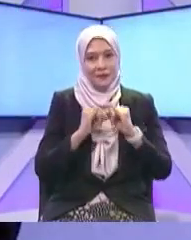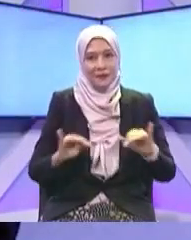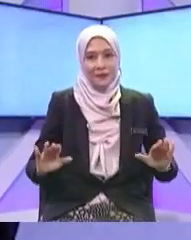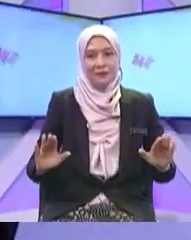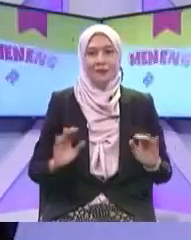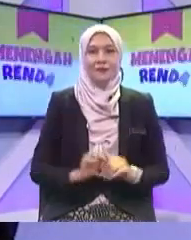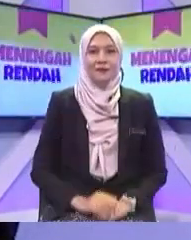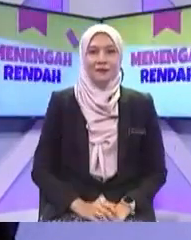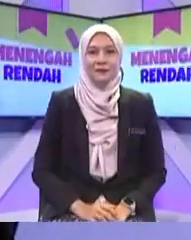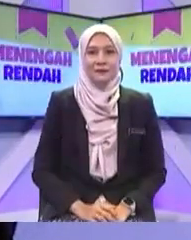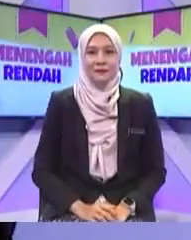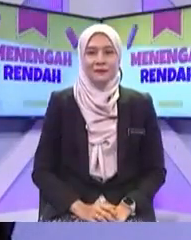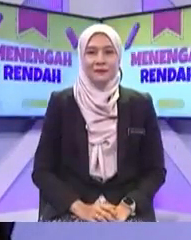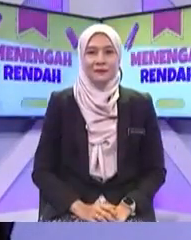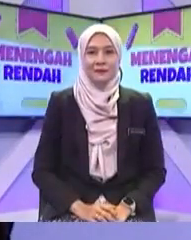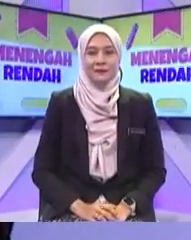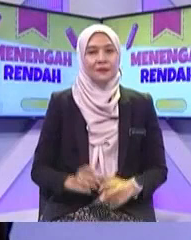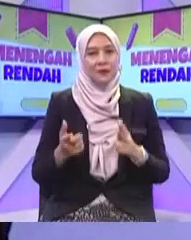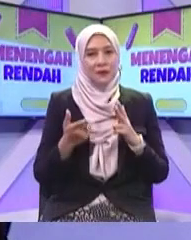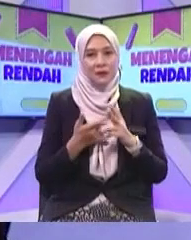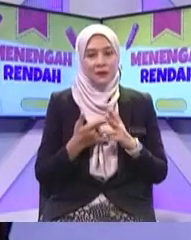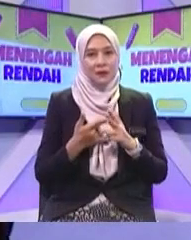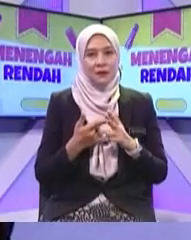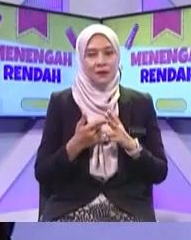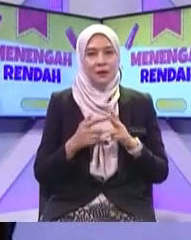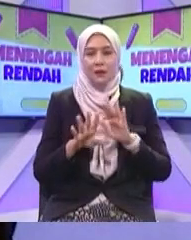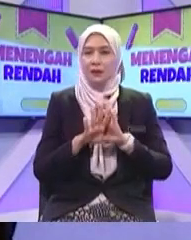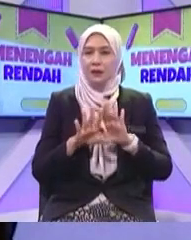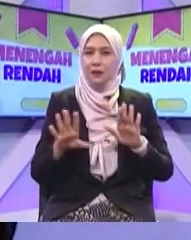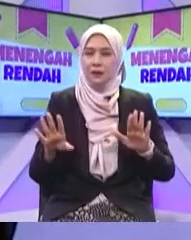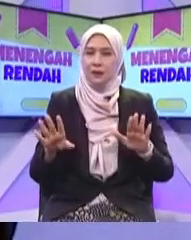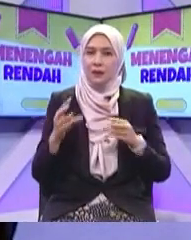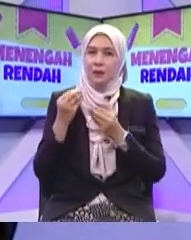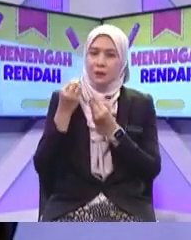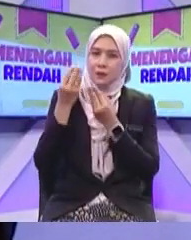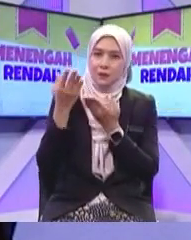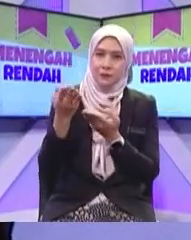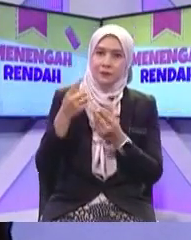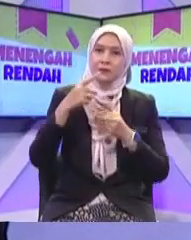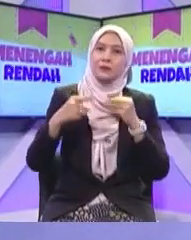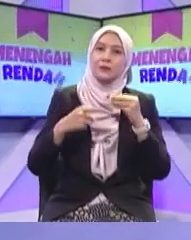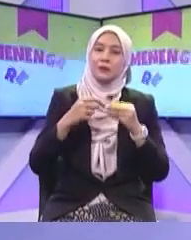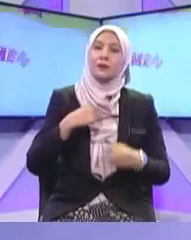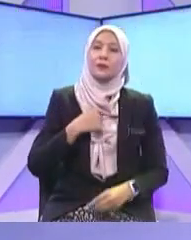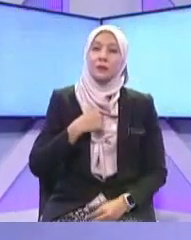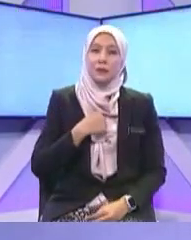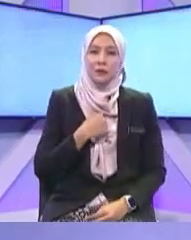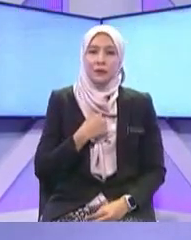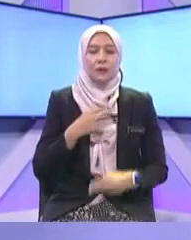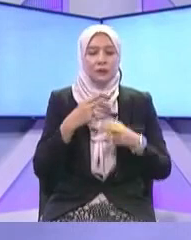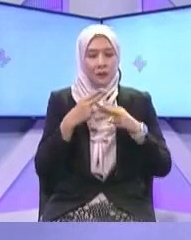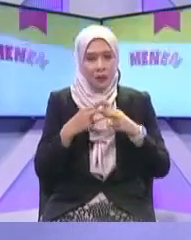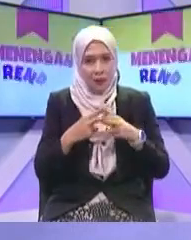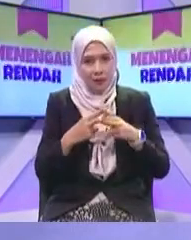yang kedua yang ketiga adalah tidak mendedahkan hal-hal peribadi dan kata laluan kepada umum mungkin kita